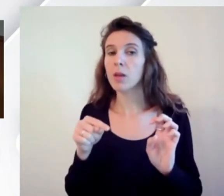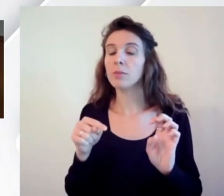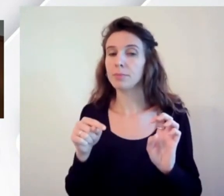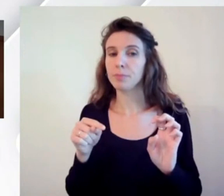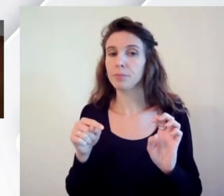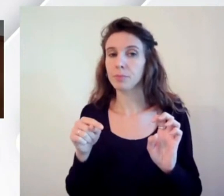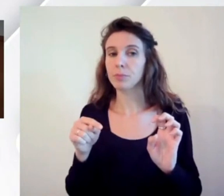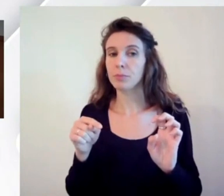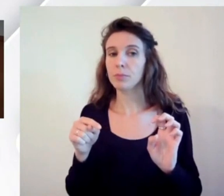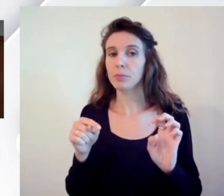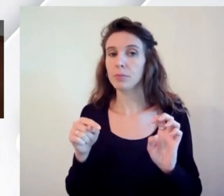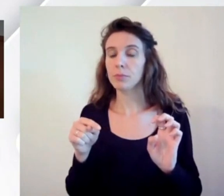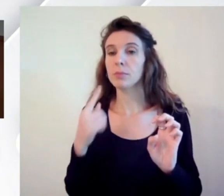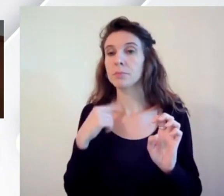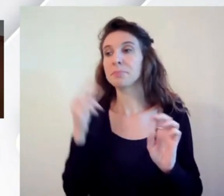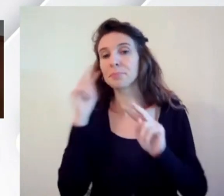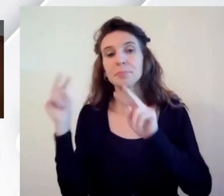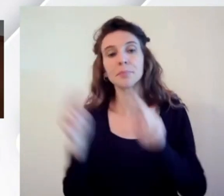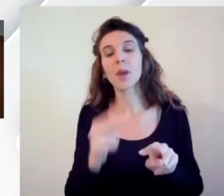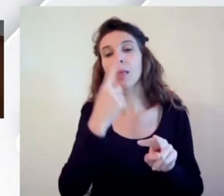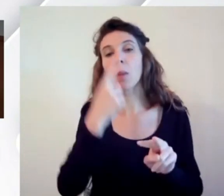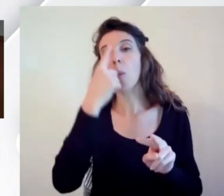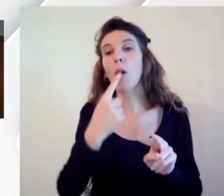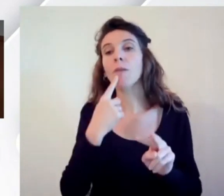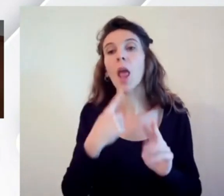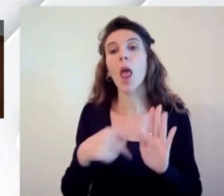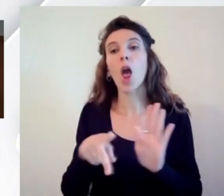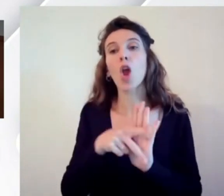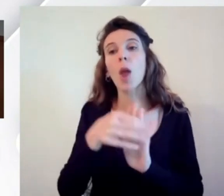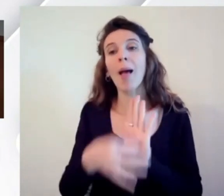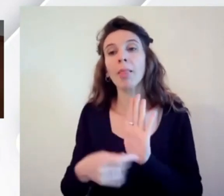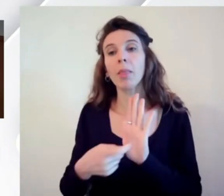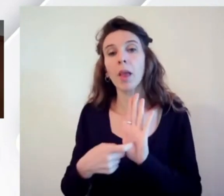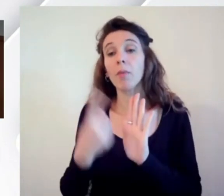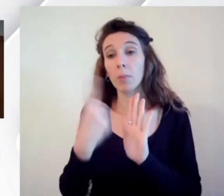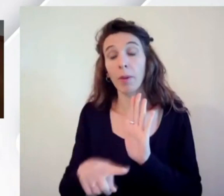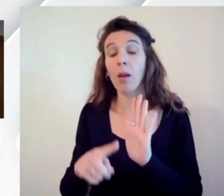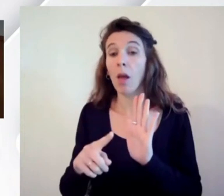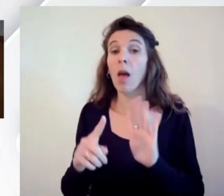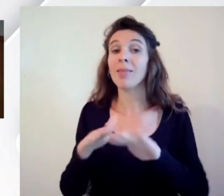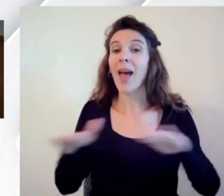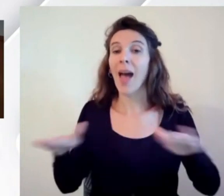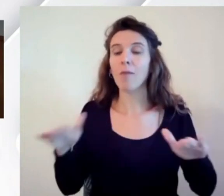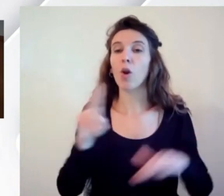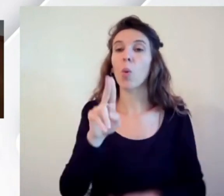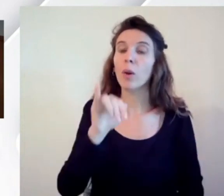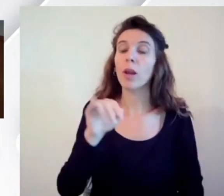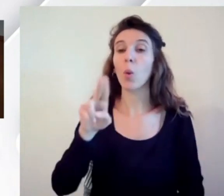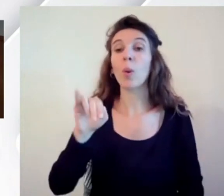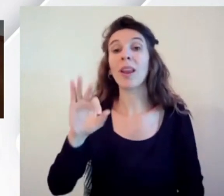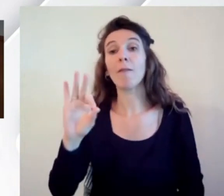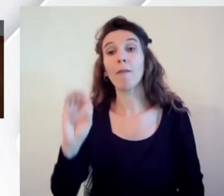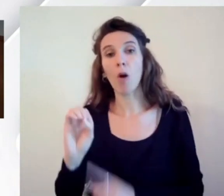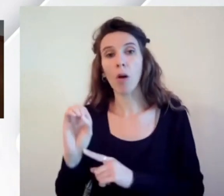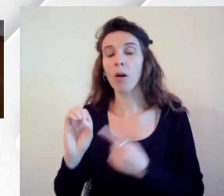normativi infatti ai tavoli uni e un info siamo siamo